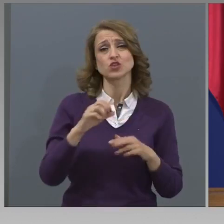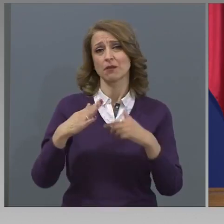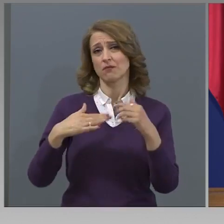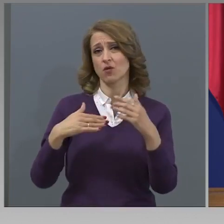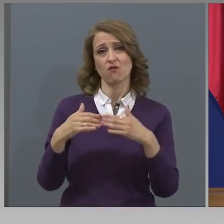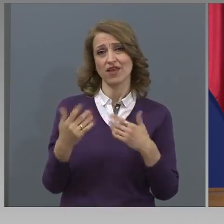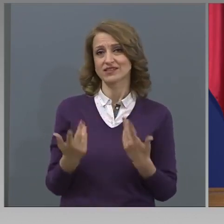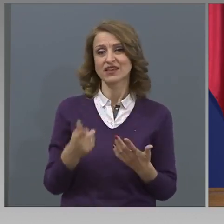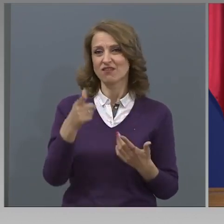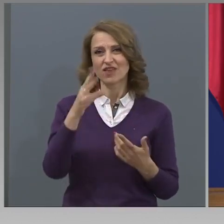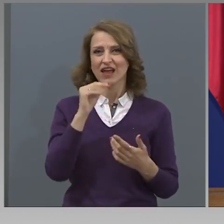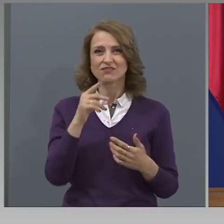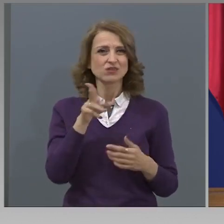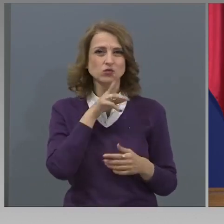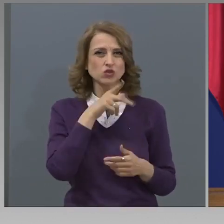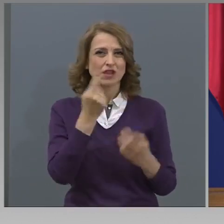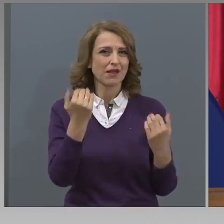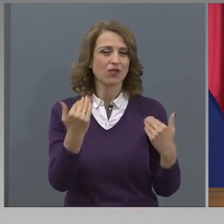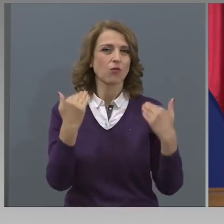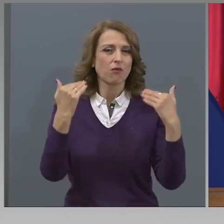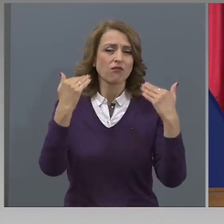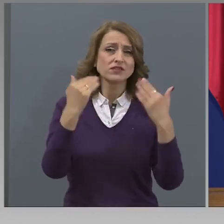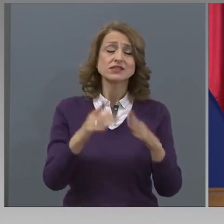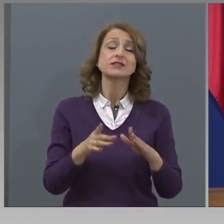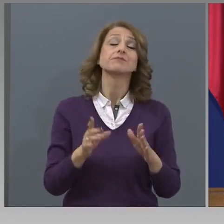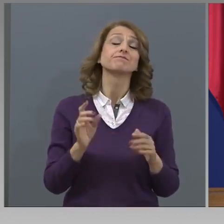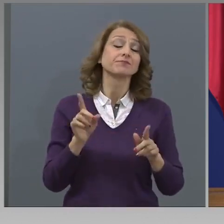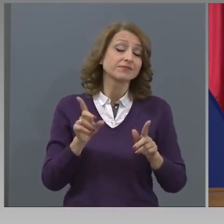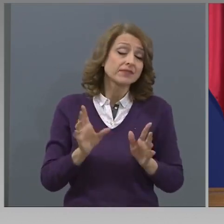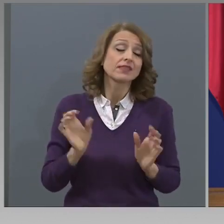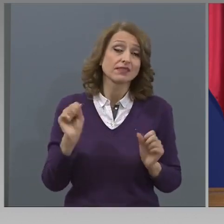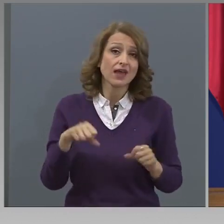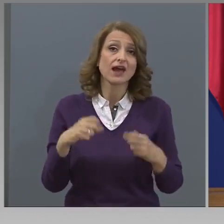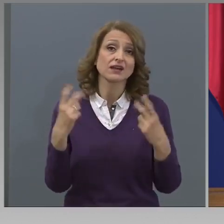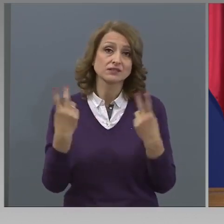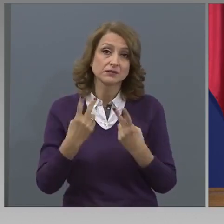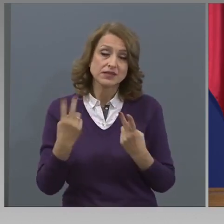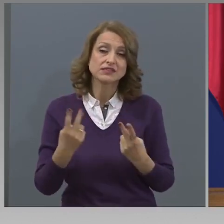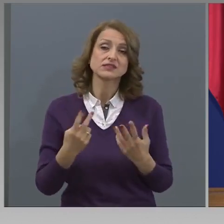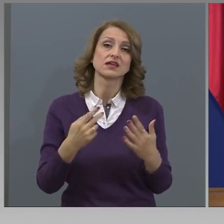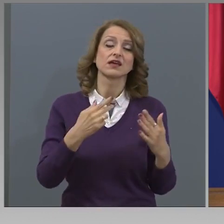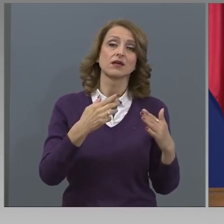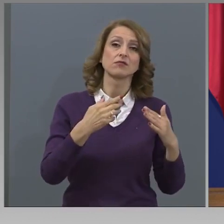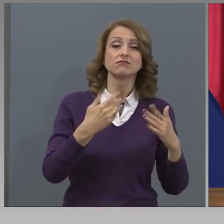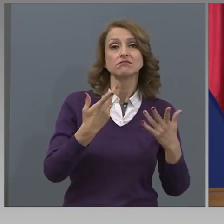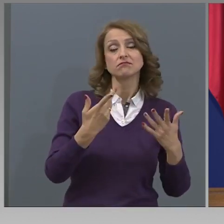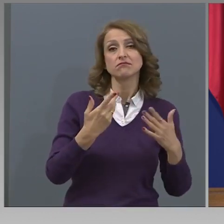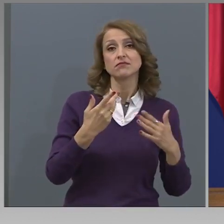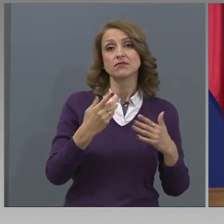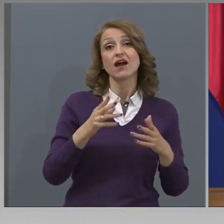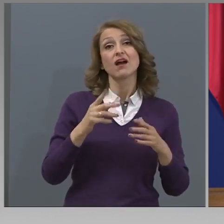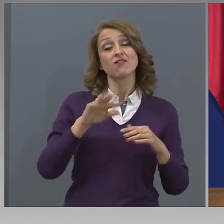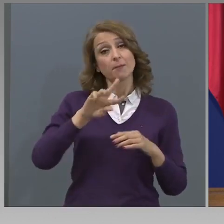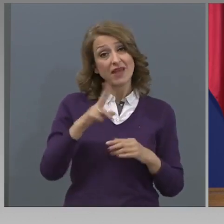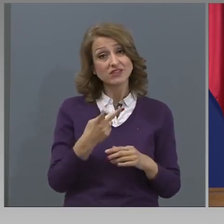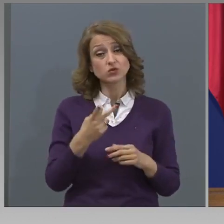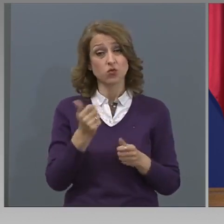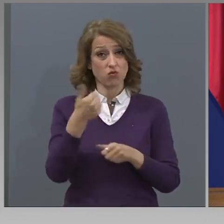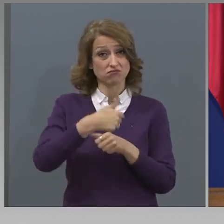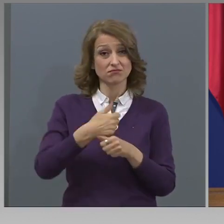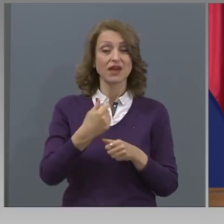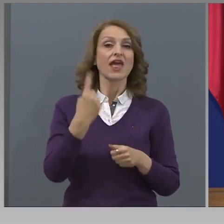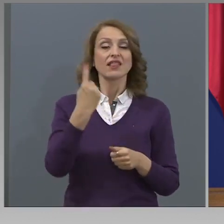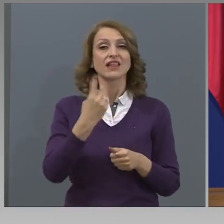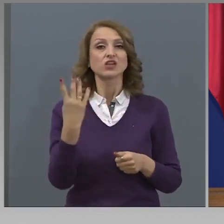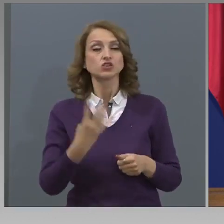споменахте възрастта, така и при учителите имаме изкревена възрастова структура, вместо една четвър да са до